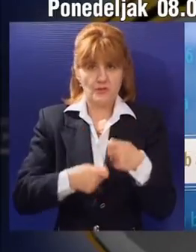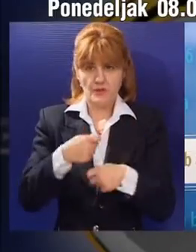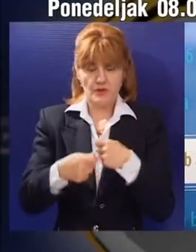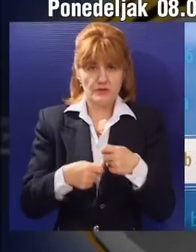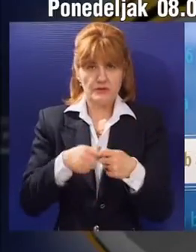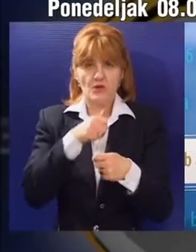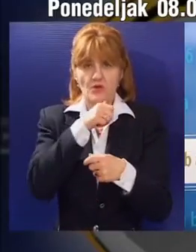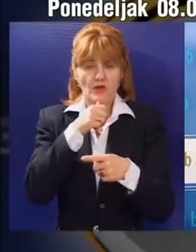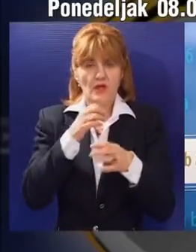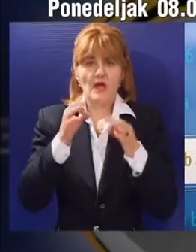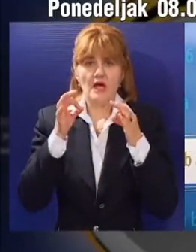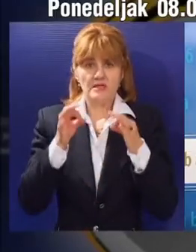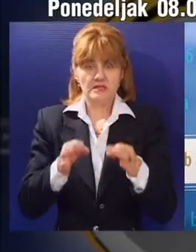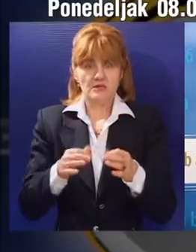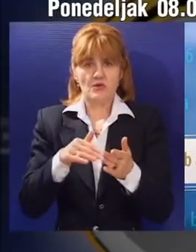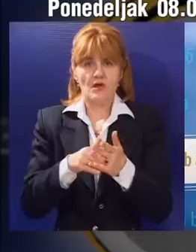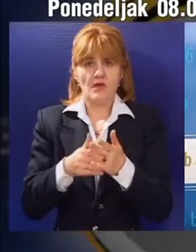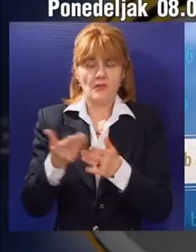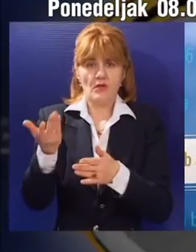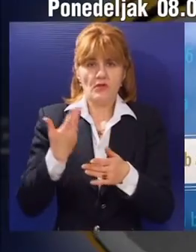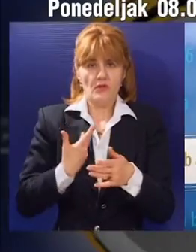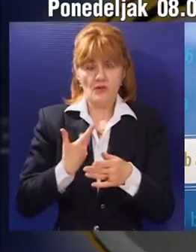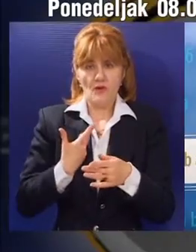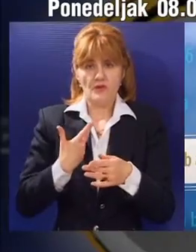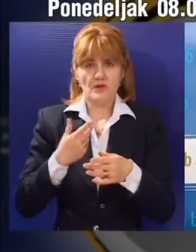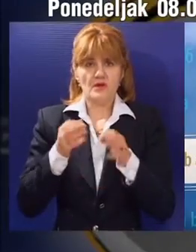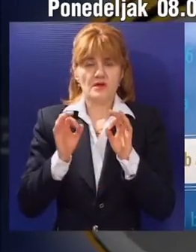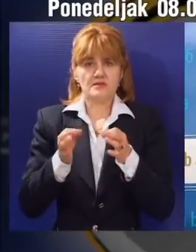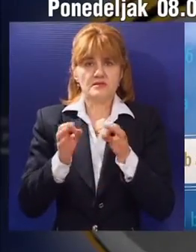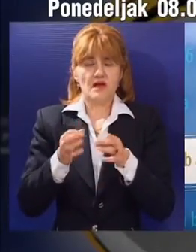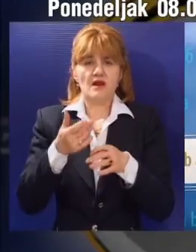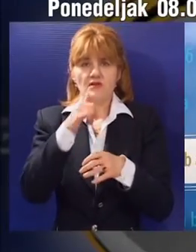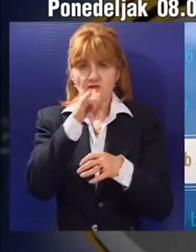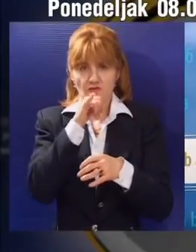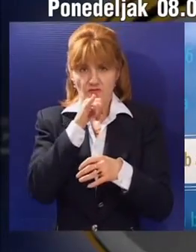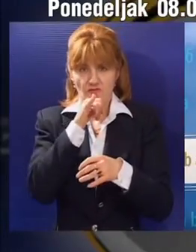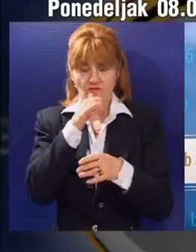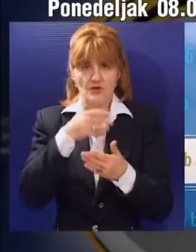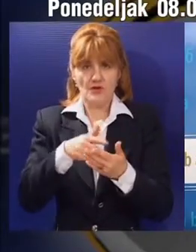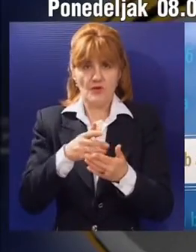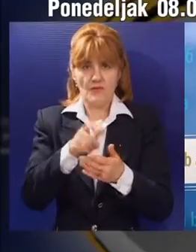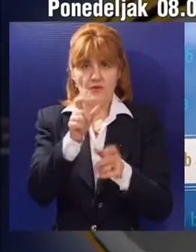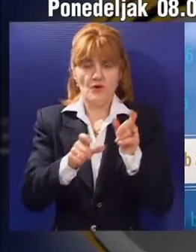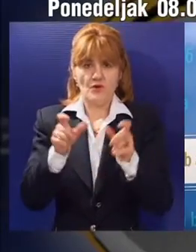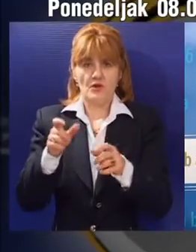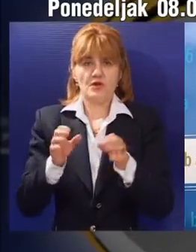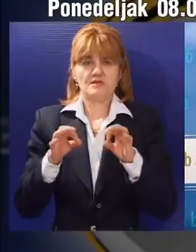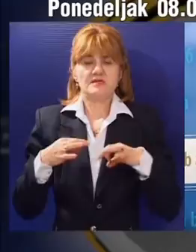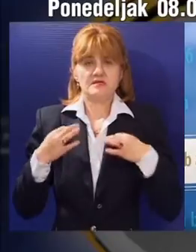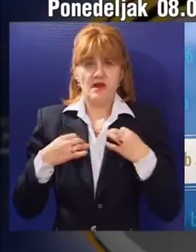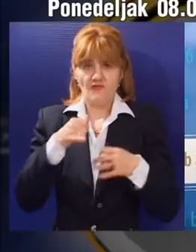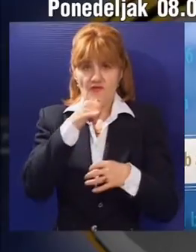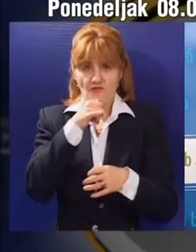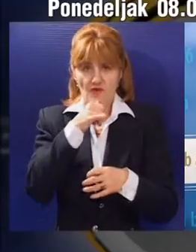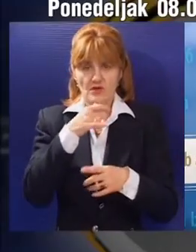tiče, to je sigurno pouzdanost, nabdevanje potrošača kvalitetnom, zdravom, normalnom